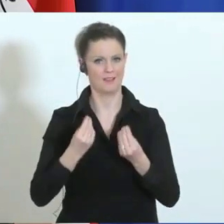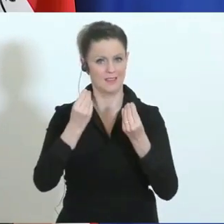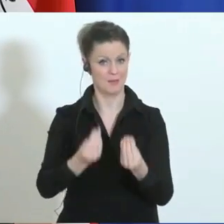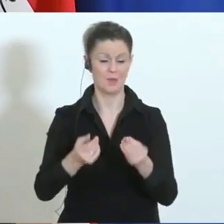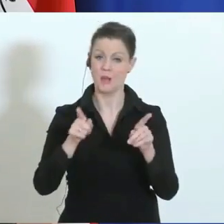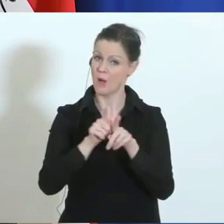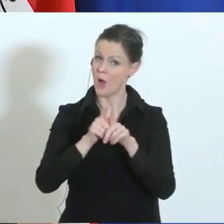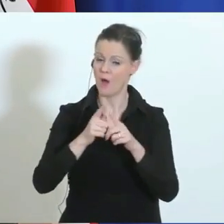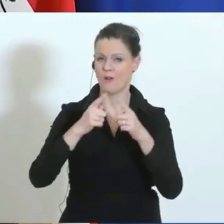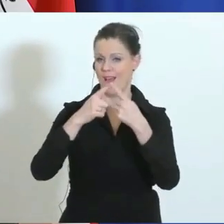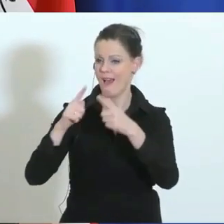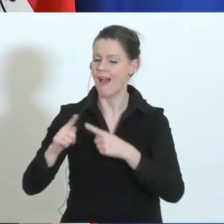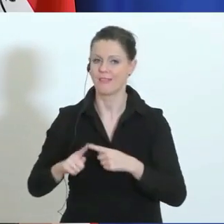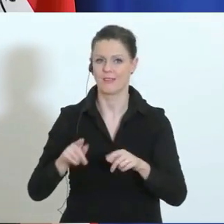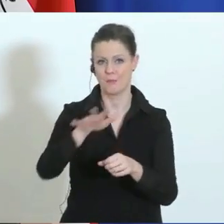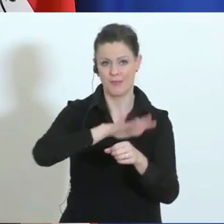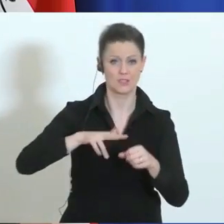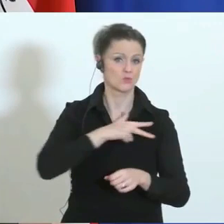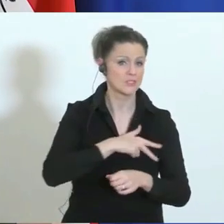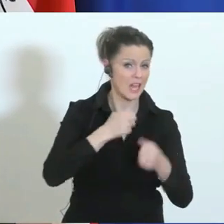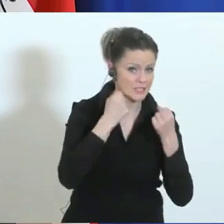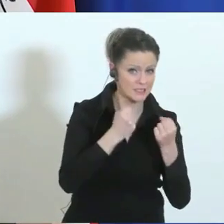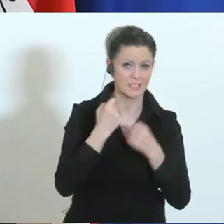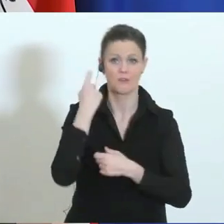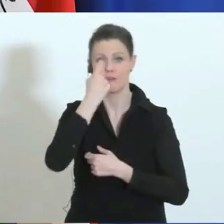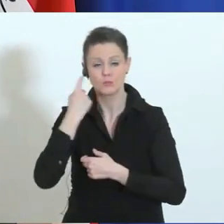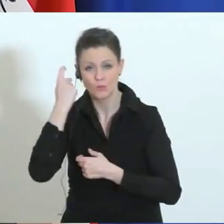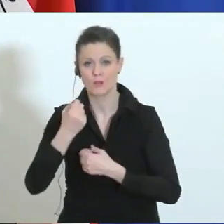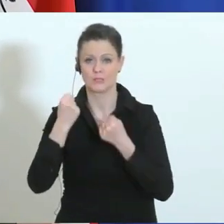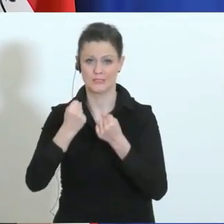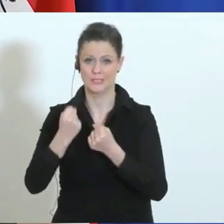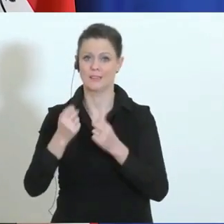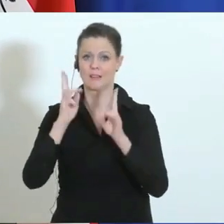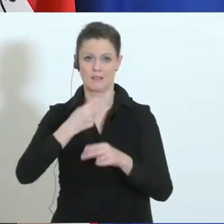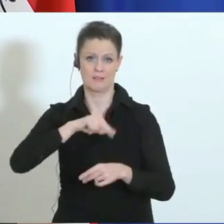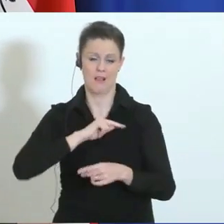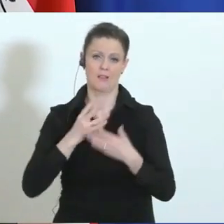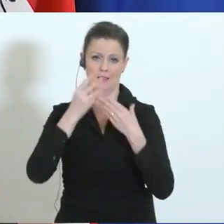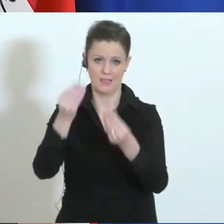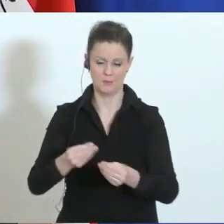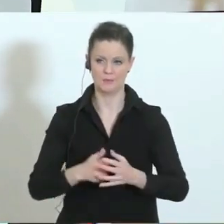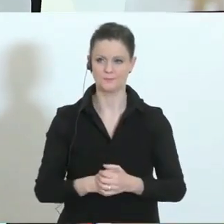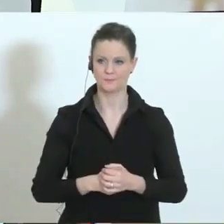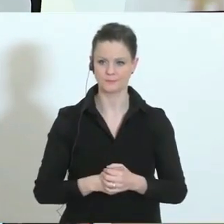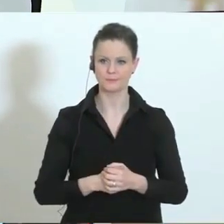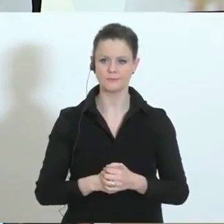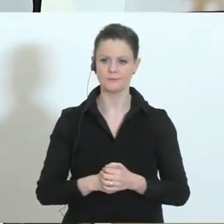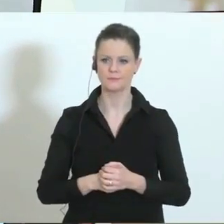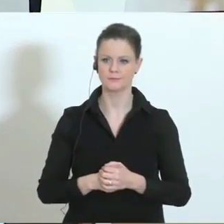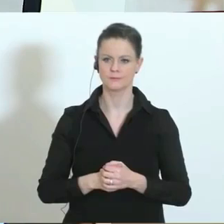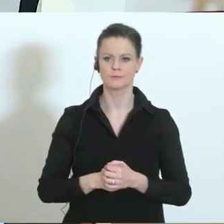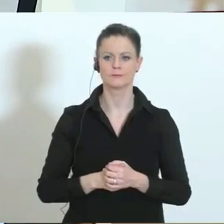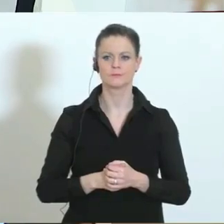die vielen anderen Bereiche, soziale Sicherheit, Versorgungssicherheit gewährleisten zu können. Vielen Dank. Kleine Zeitung, bitteschön.